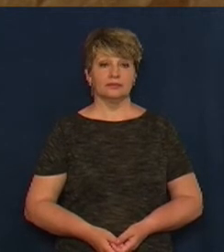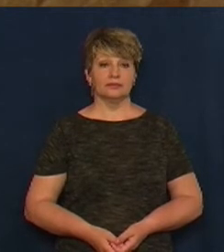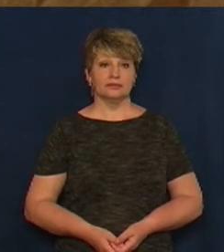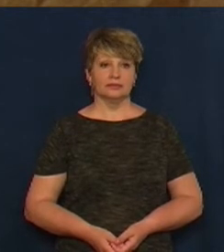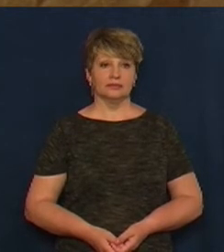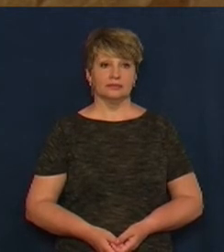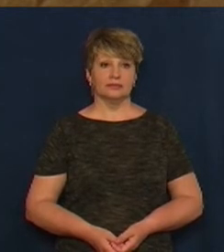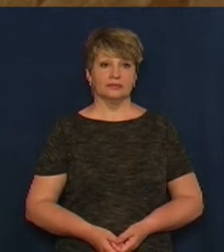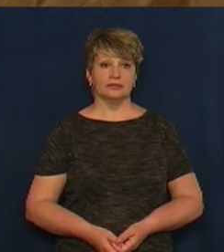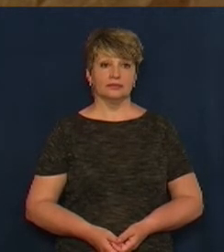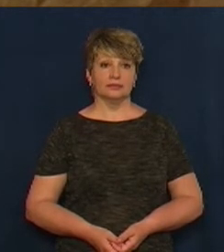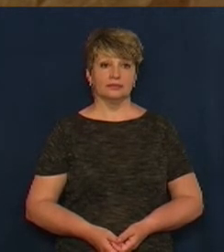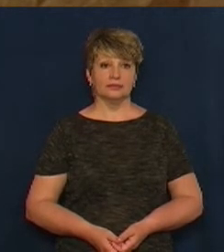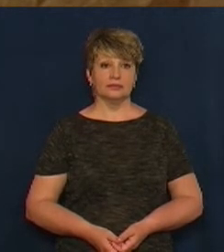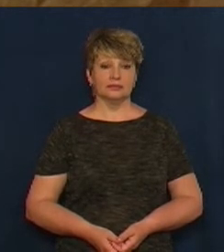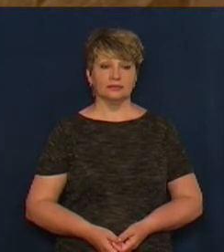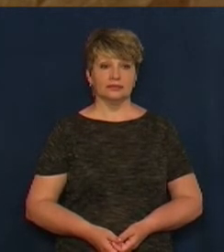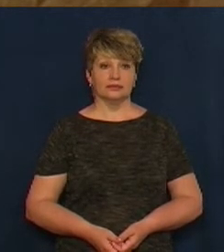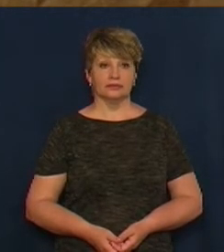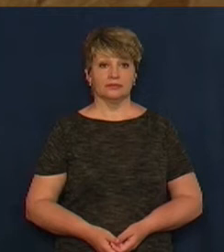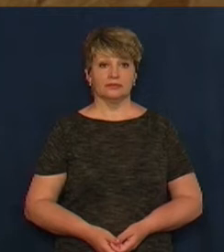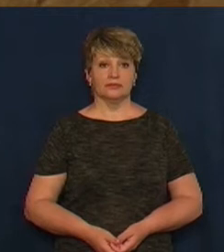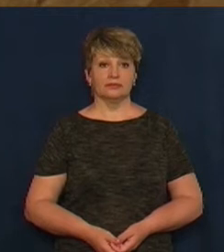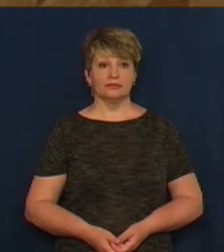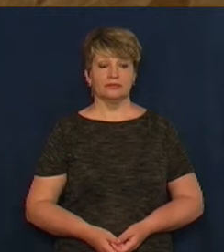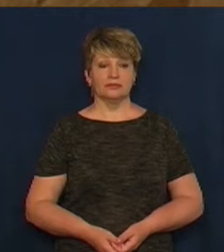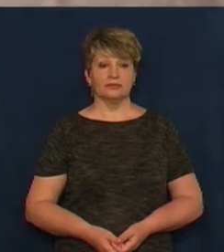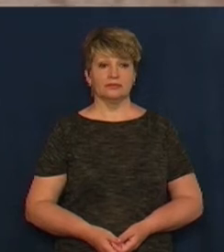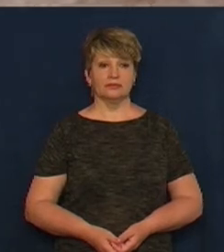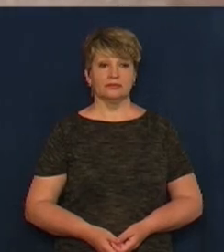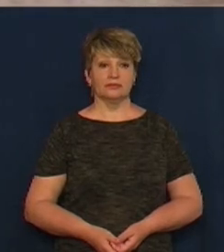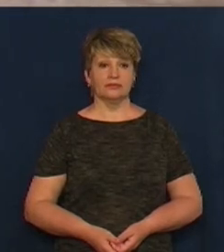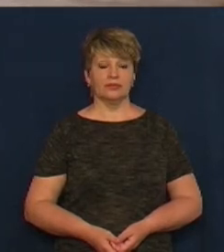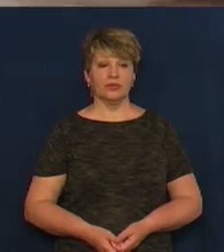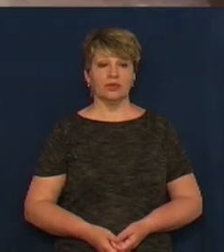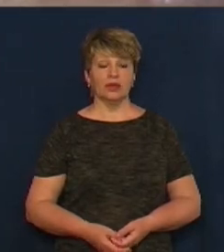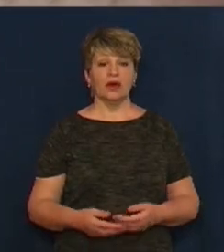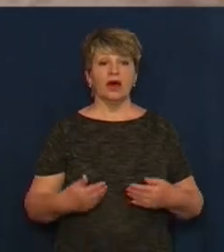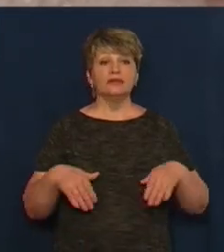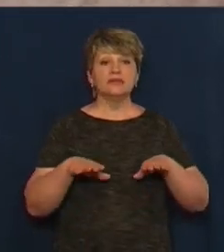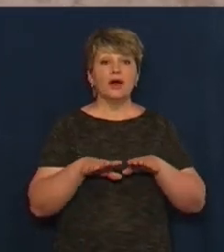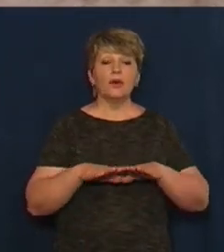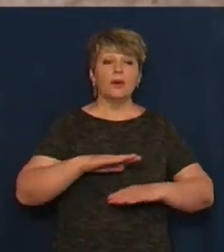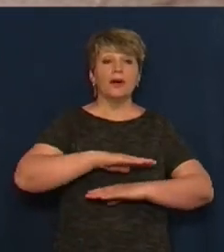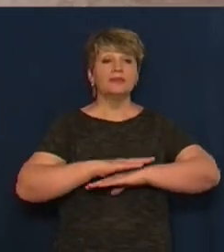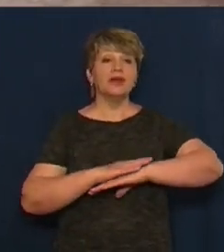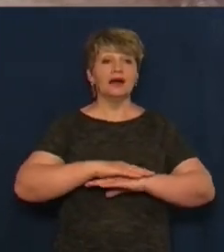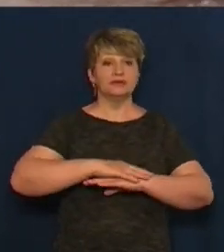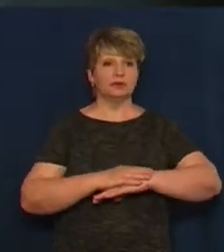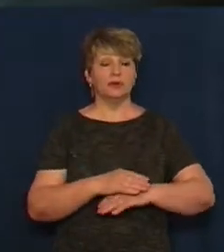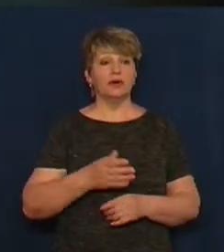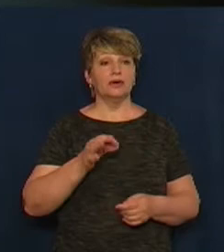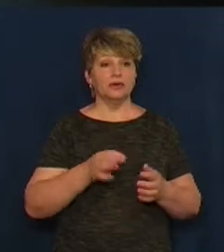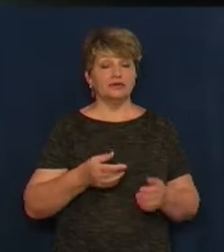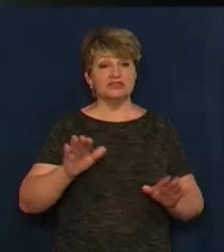кличе. За гратами воля вона манить і кличе. Таке невільницьке танго Віра Борушевська тоді посполита